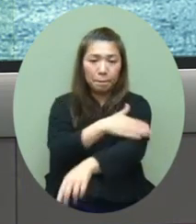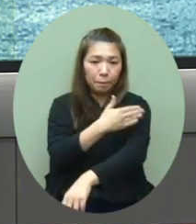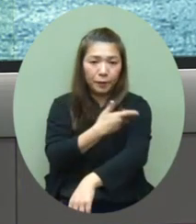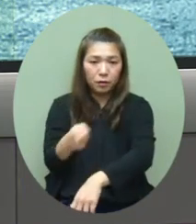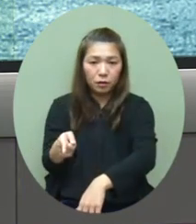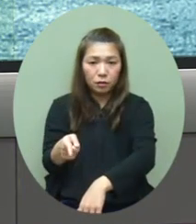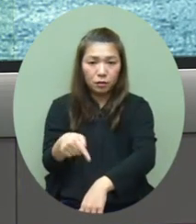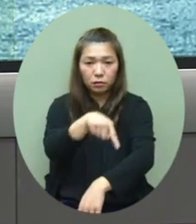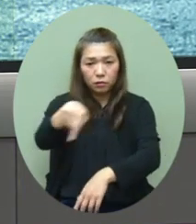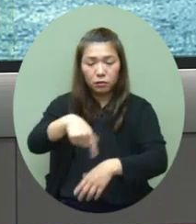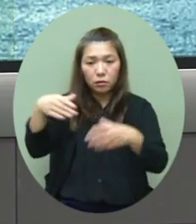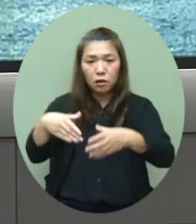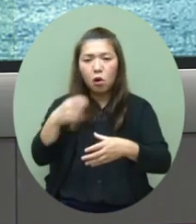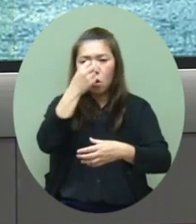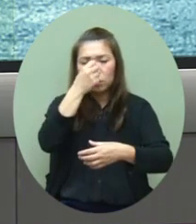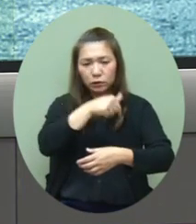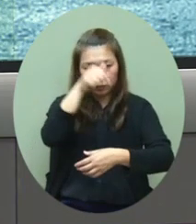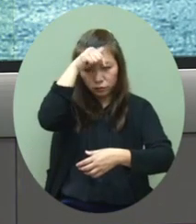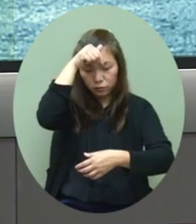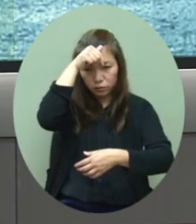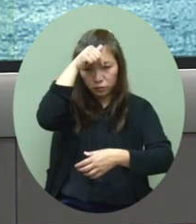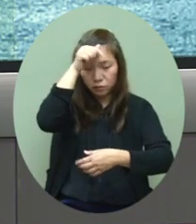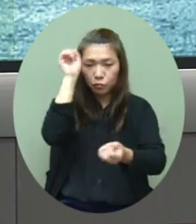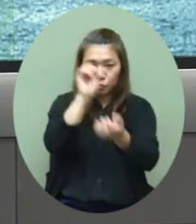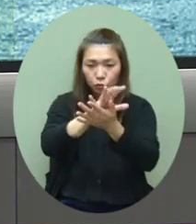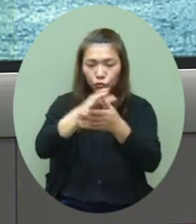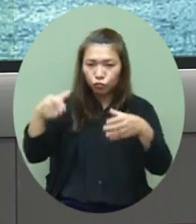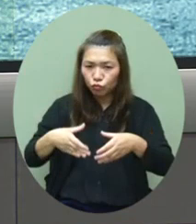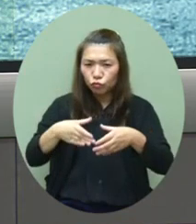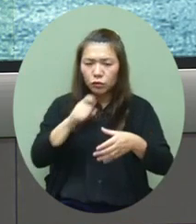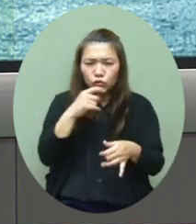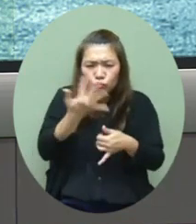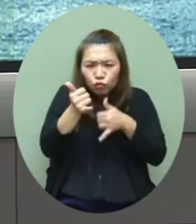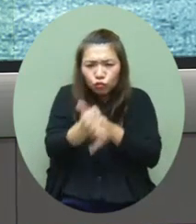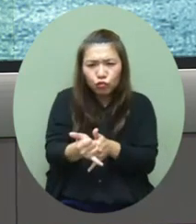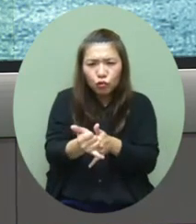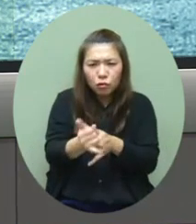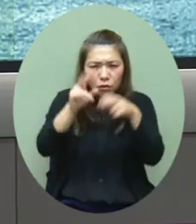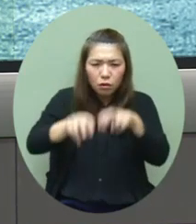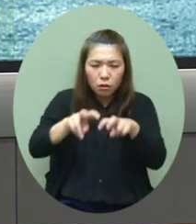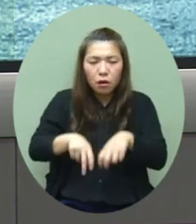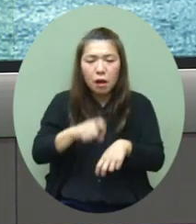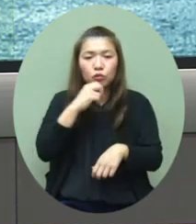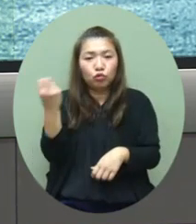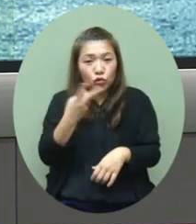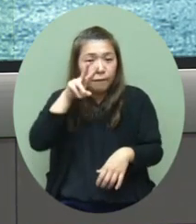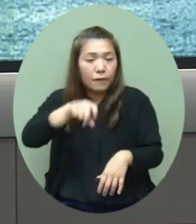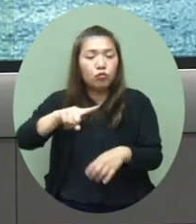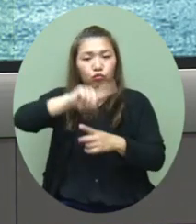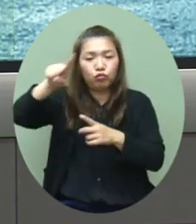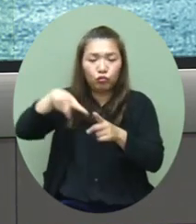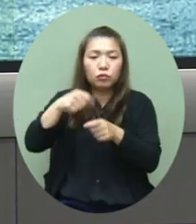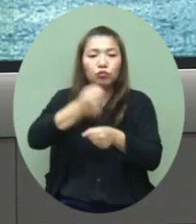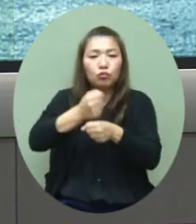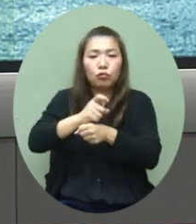在医院的感染控制组继续进行接触追踪的时候再发现多一名病房